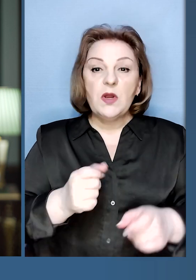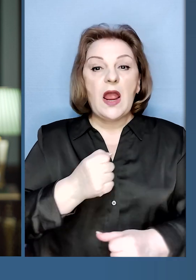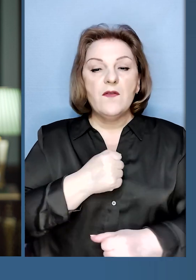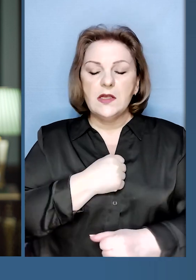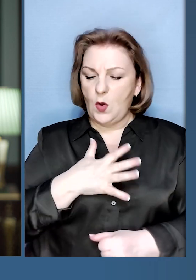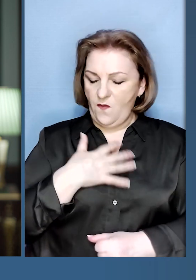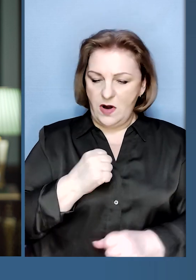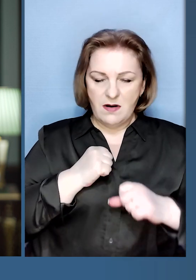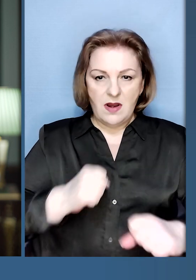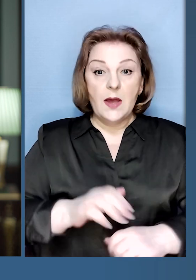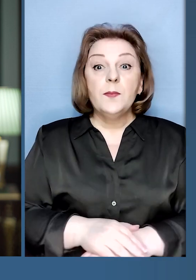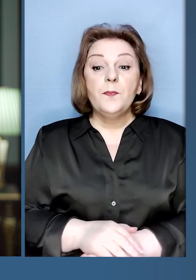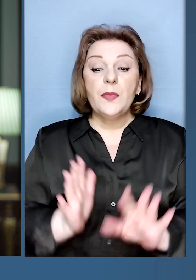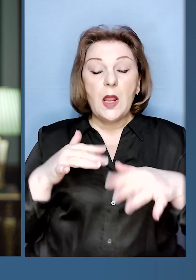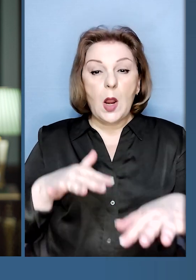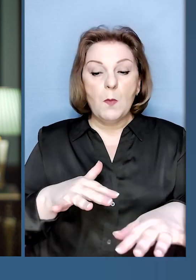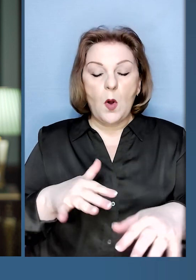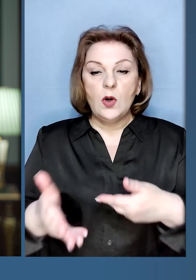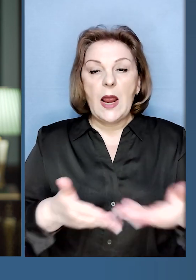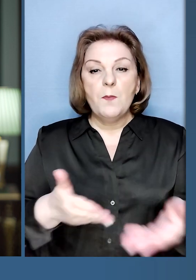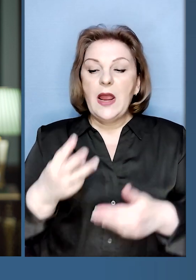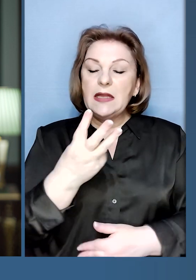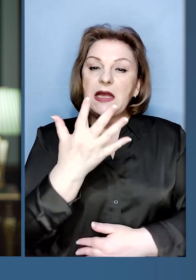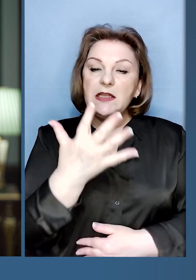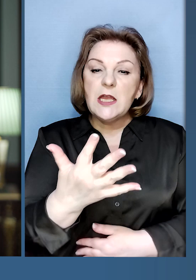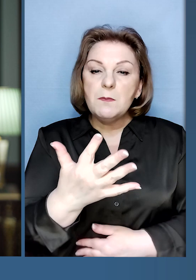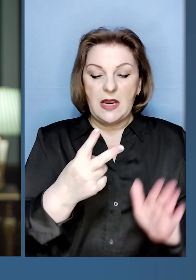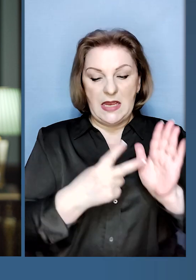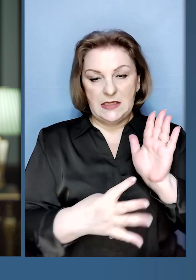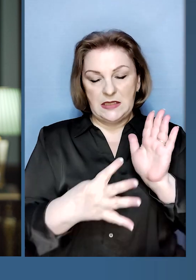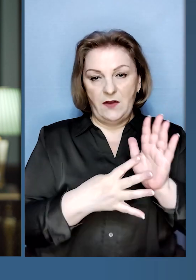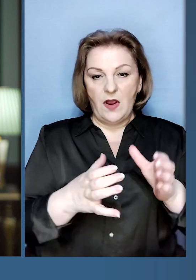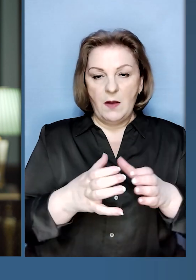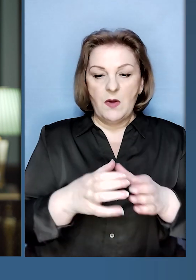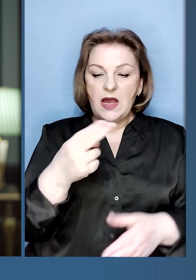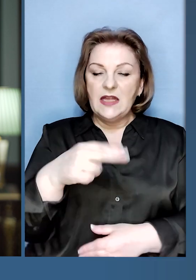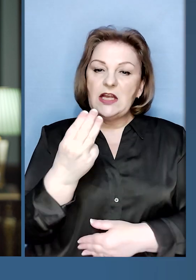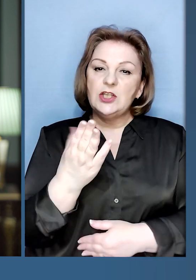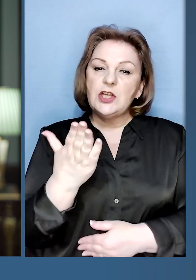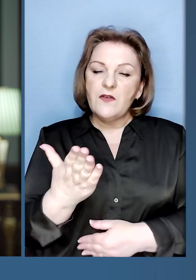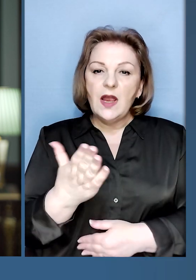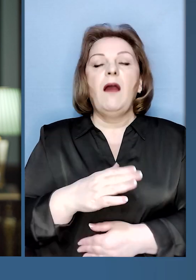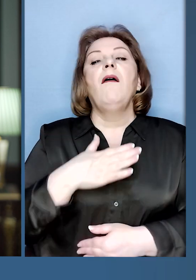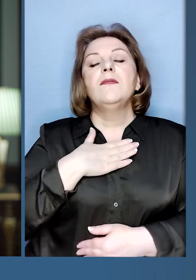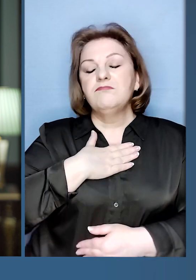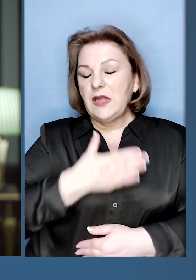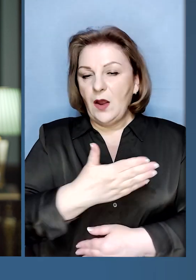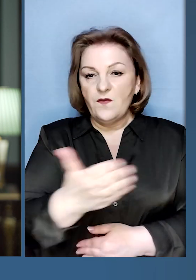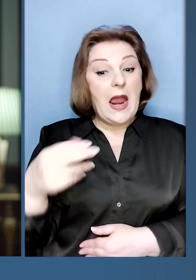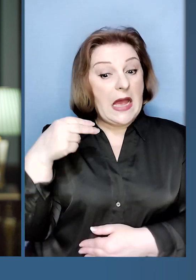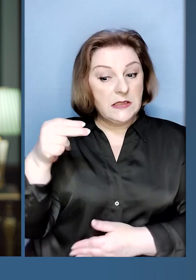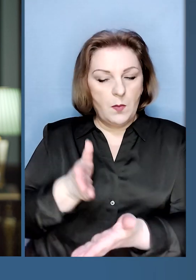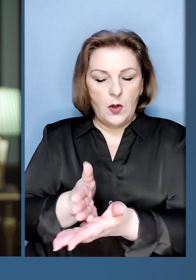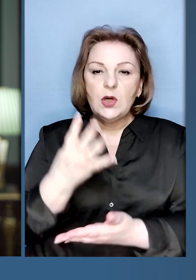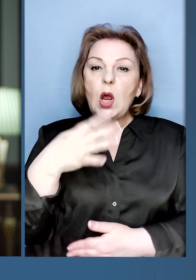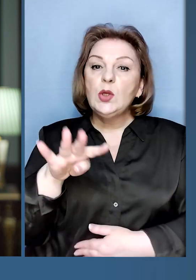справжній військовий гард. Морпіхи 35-ки і 79-та бригада ДШВ. Дякую вам